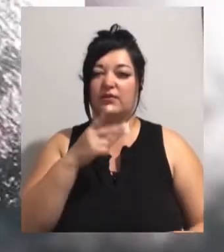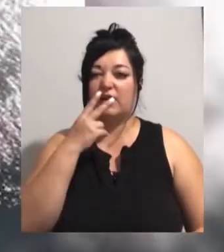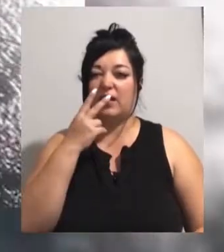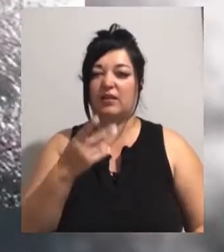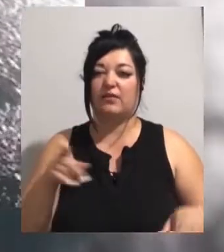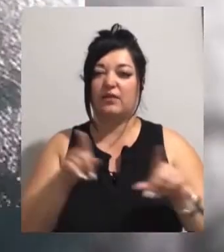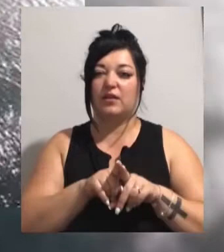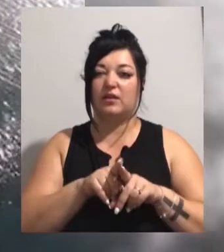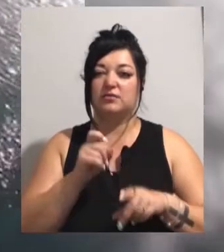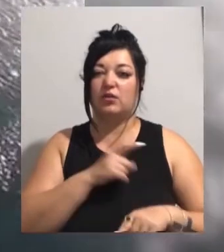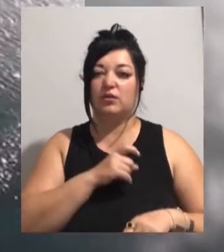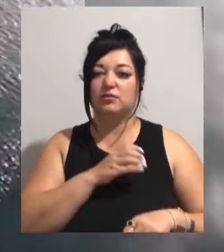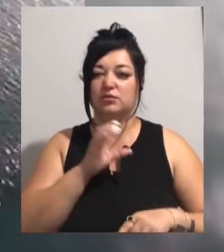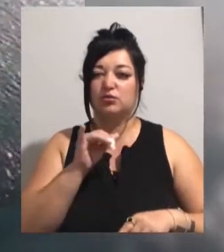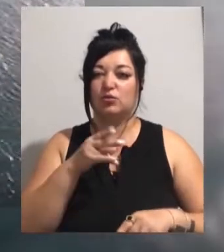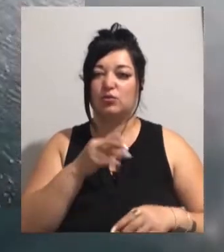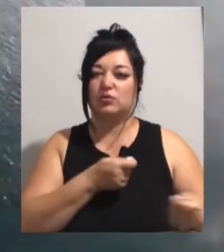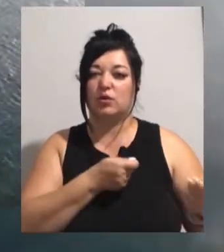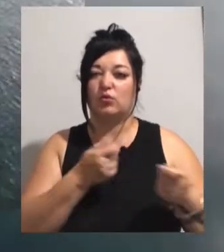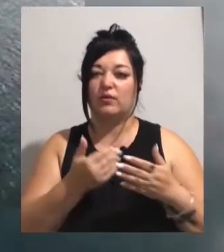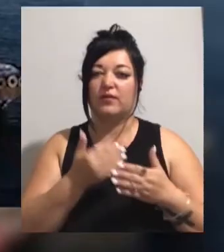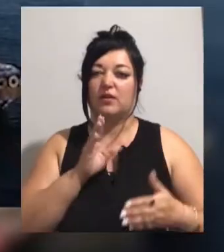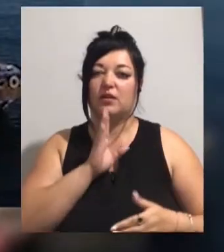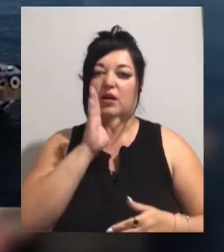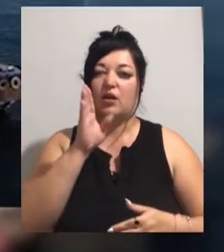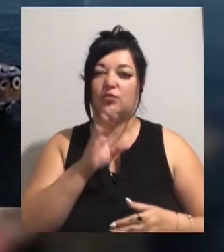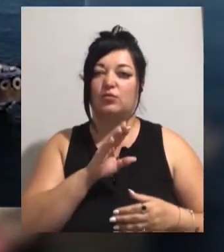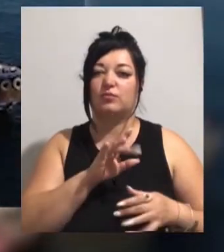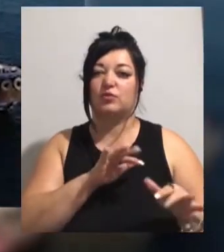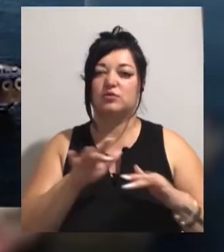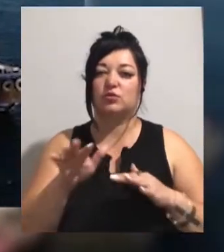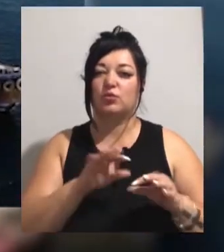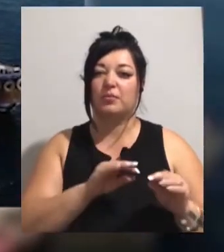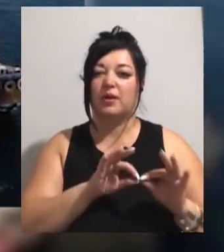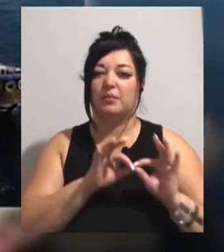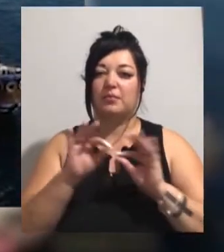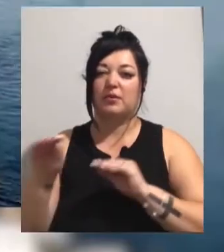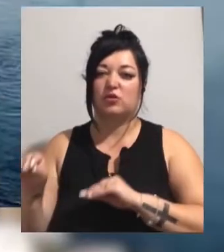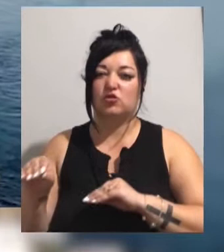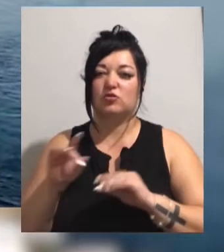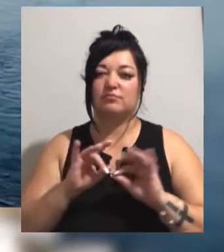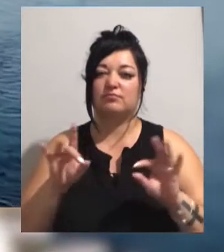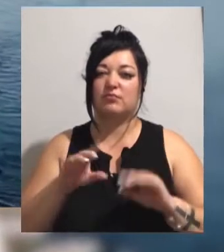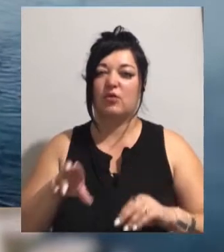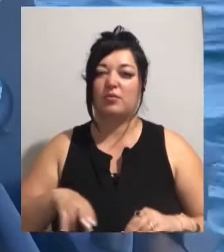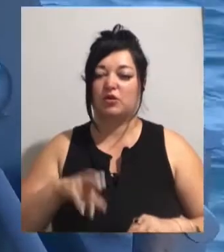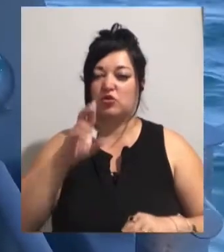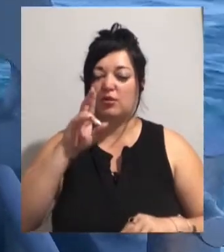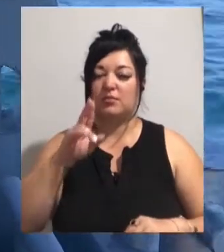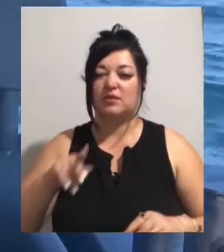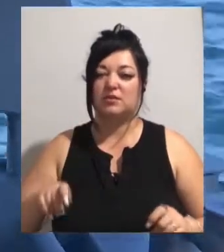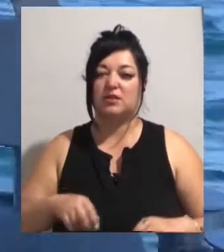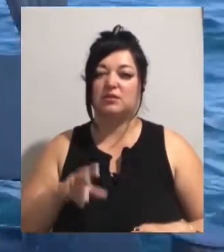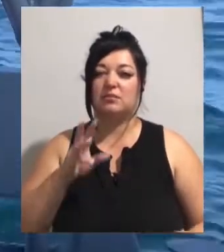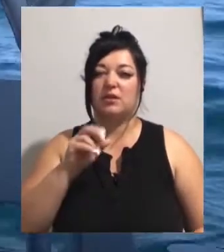З Одеси судно тягнули відранку. Процедуру переміщення пояснив очільник Одеської облдержадміністрації Максим Куций. Два